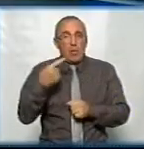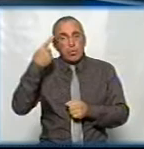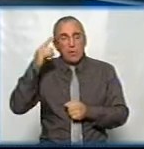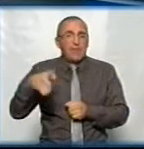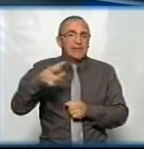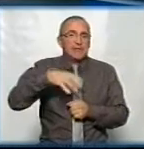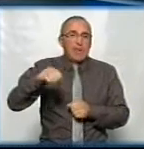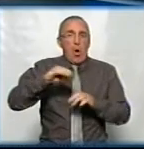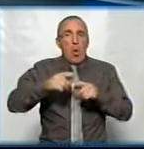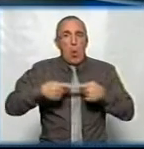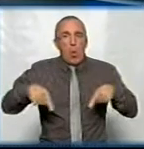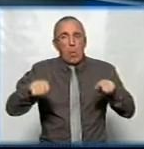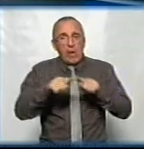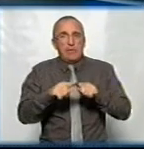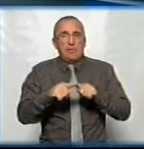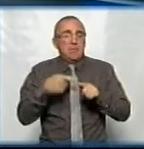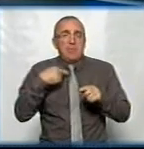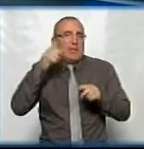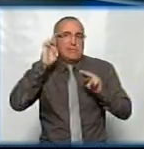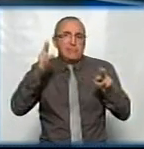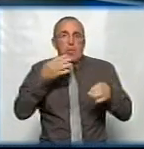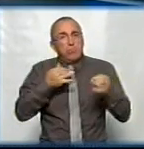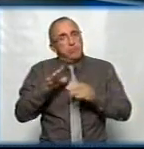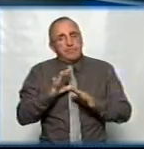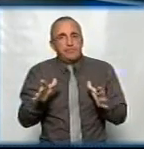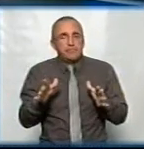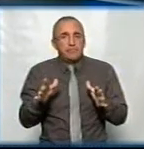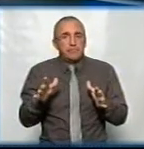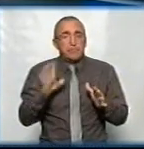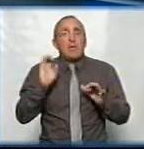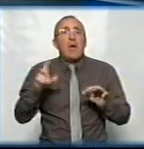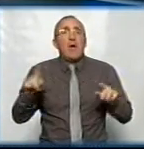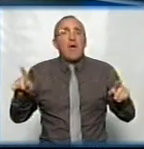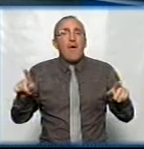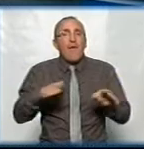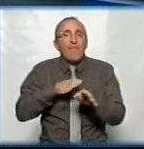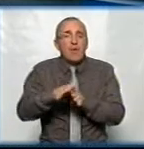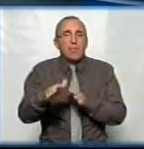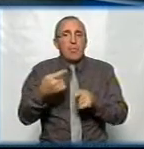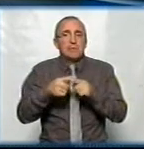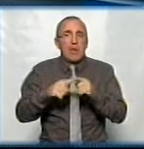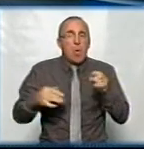організація, обсуждалася ли в організації, я не знаю. Як, власне, відбувалося обговорення?